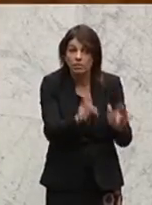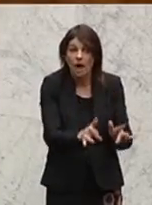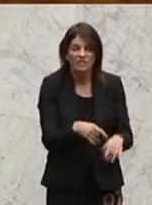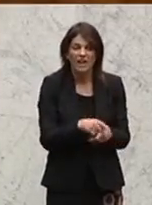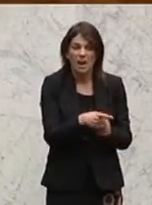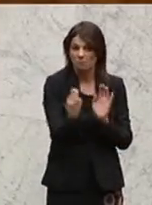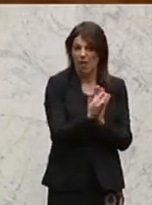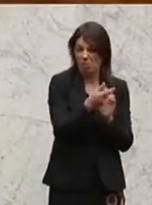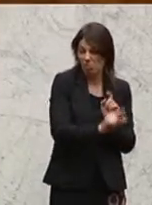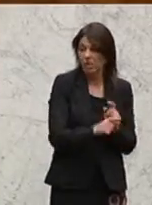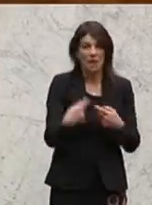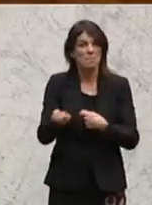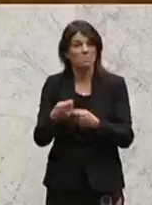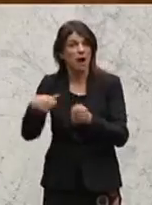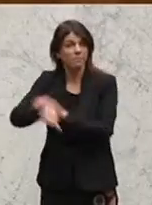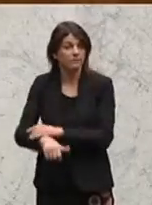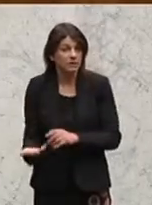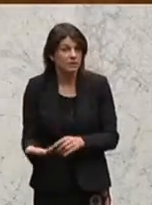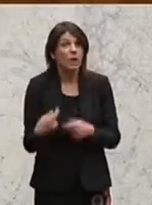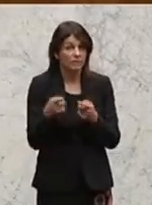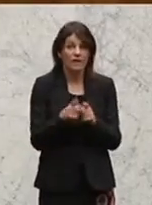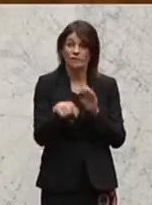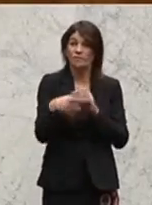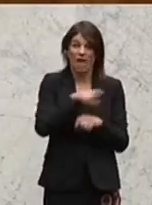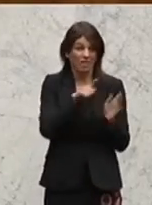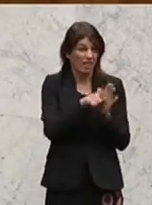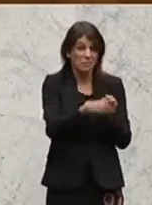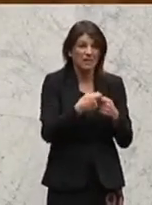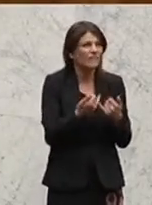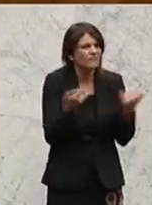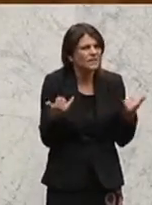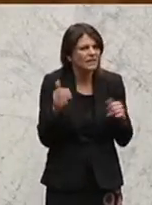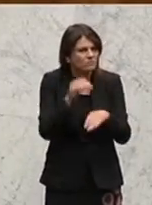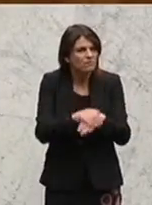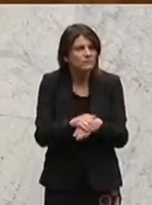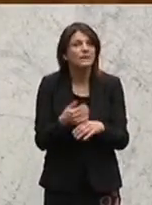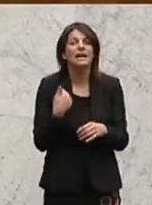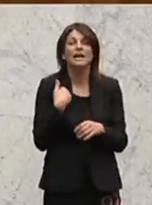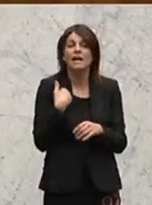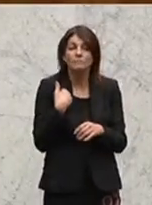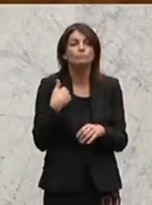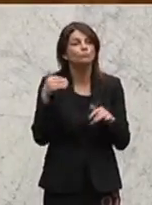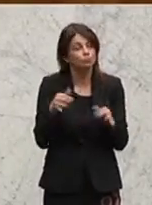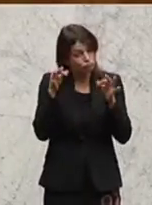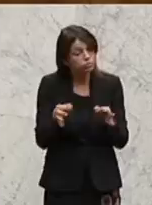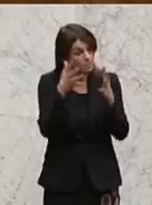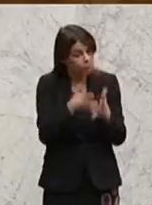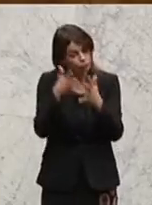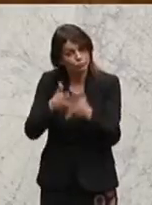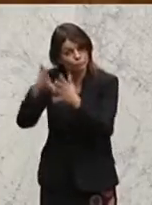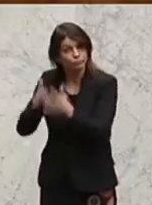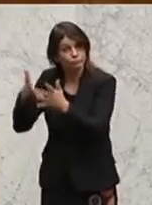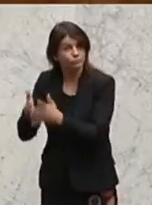verderben und Nachteile bringen, kann man nur regulieren, indem man nachhaltig prüft.